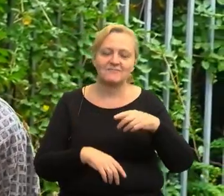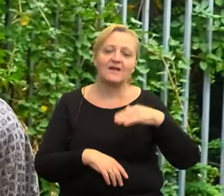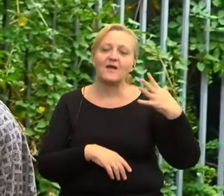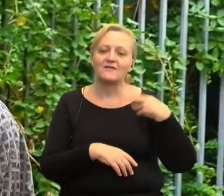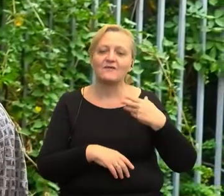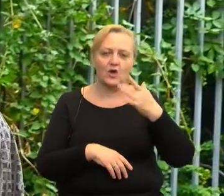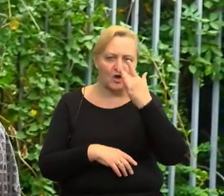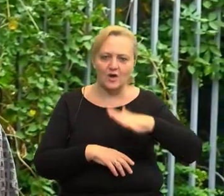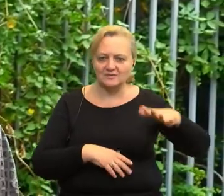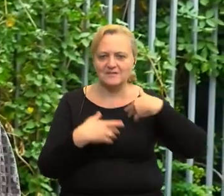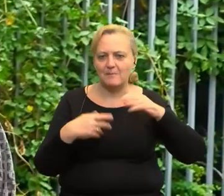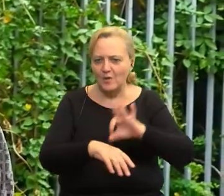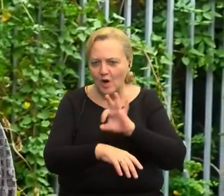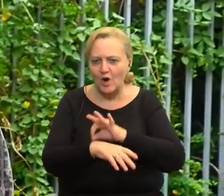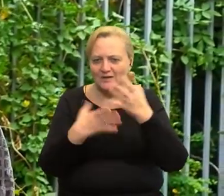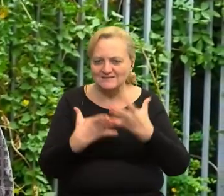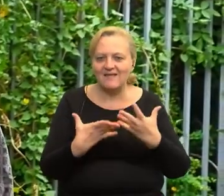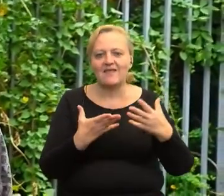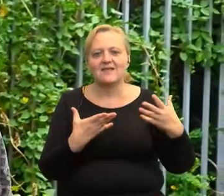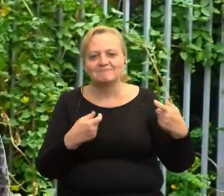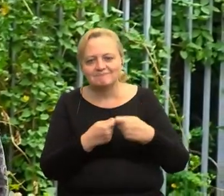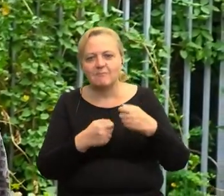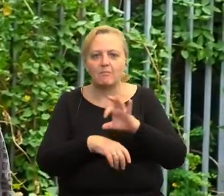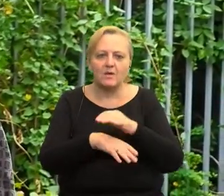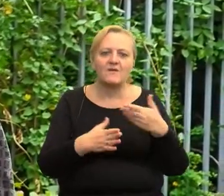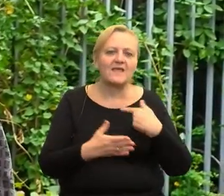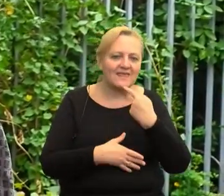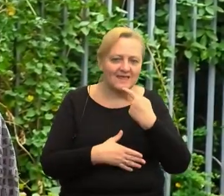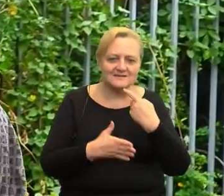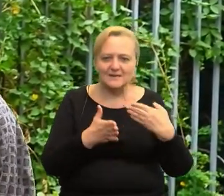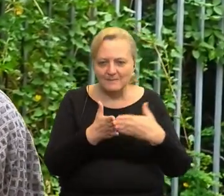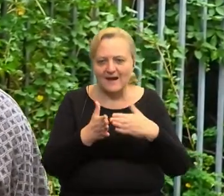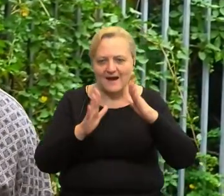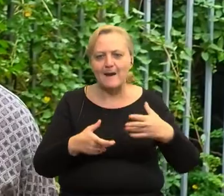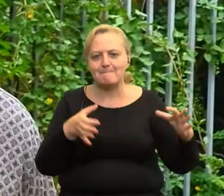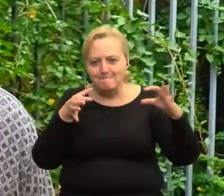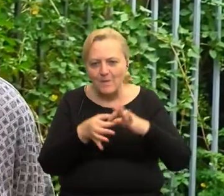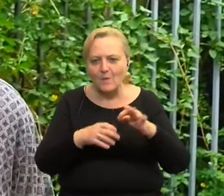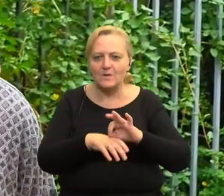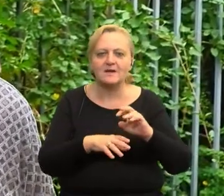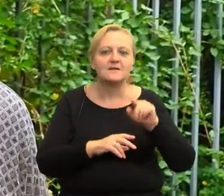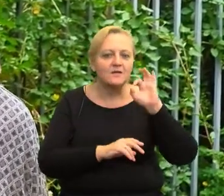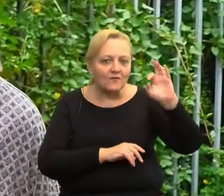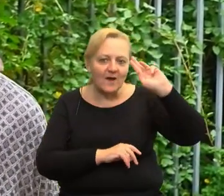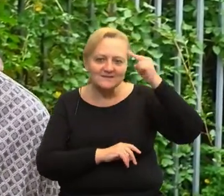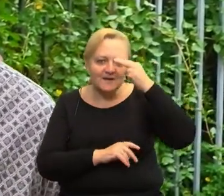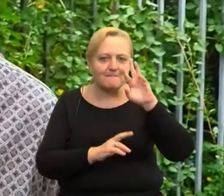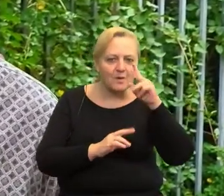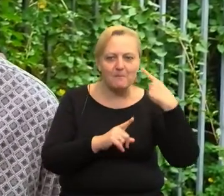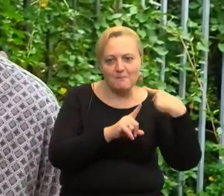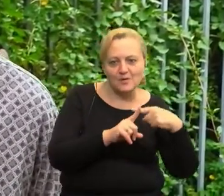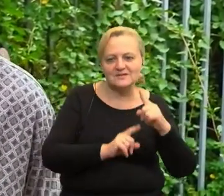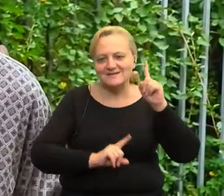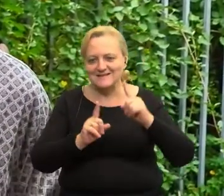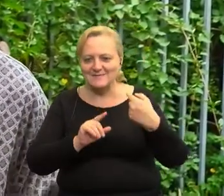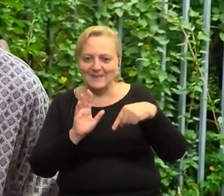integracyjny, który połączyłby nas mimo dzielących warier, chociażby tej językowej. Chciałbym poznać ich stereotypę, czasami pozytywne, a czasami